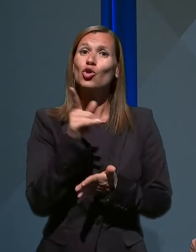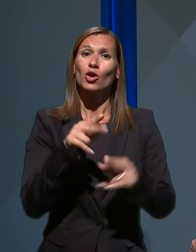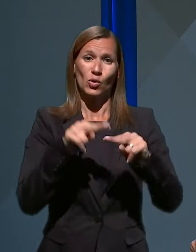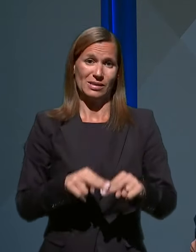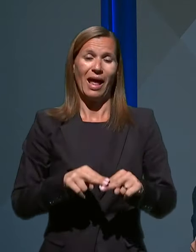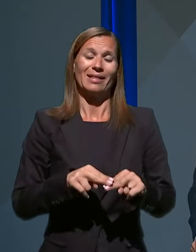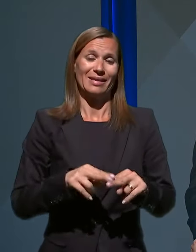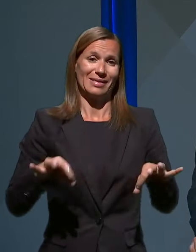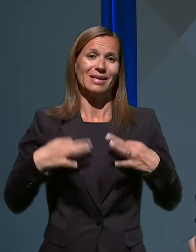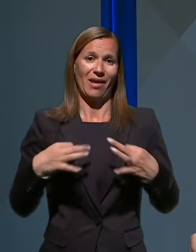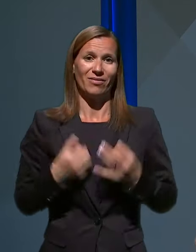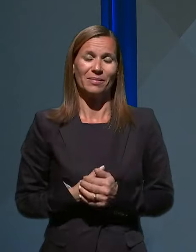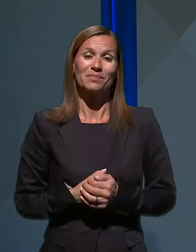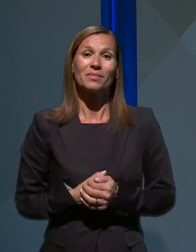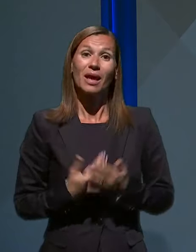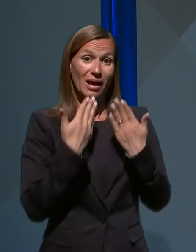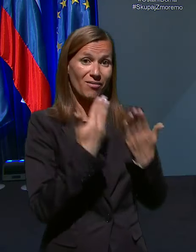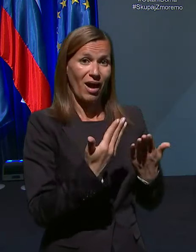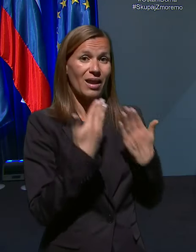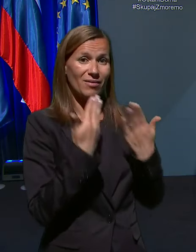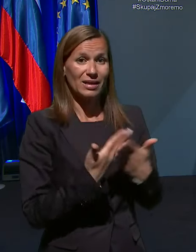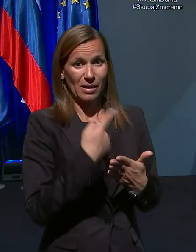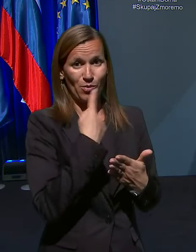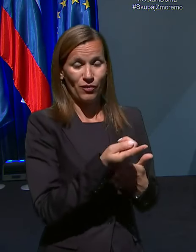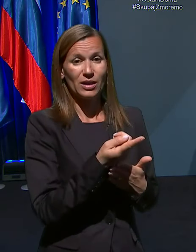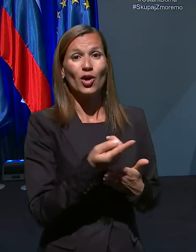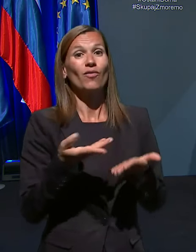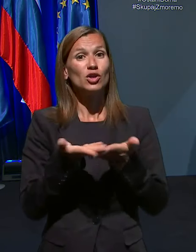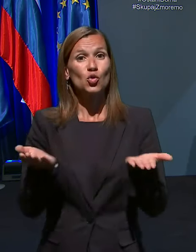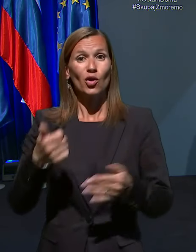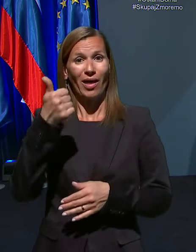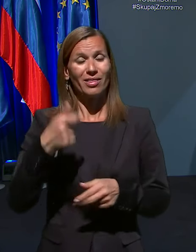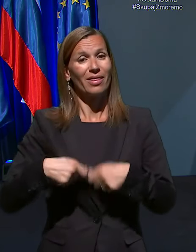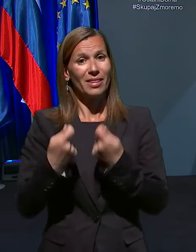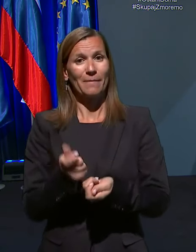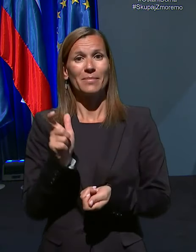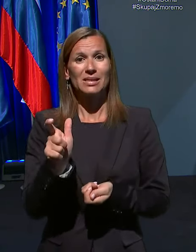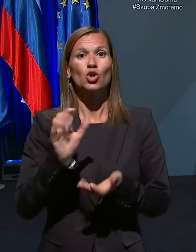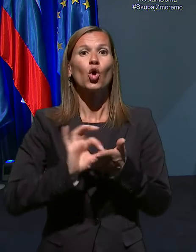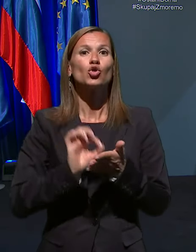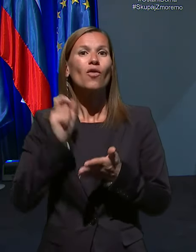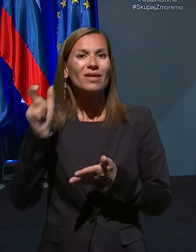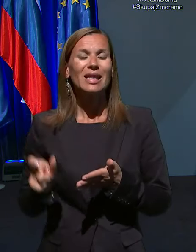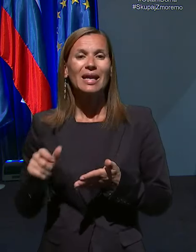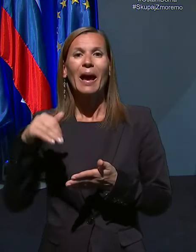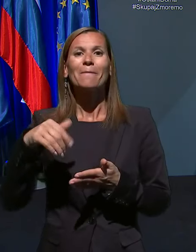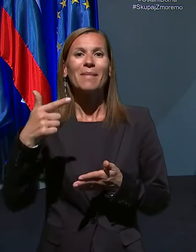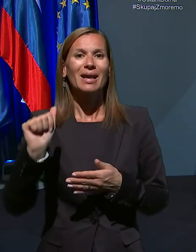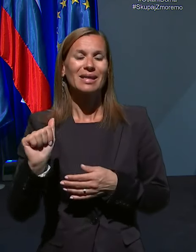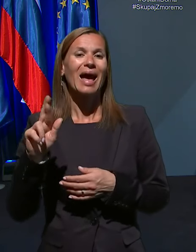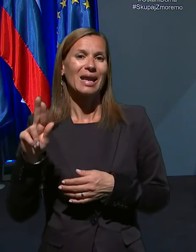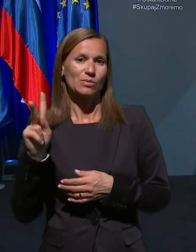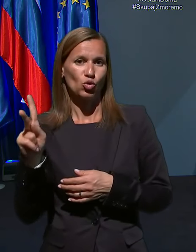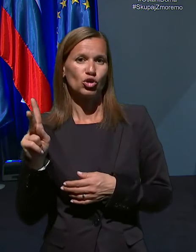Hvala lepa za povedano. V studiju ENA pa zdaj besedo predajam novinarki Marti Razboršek, TV